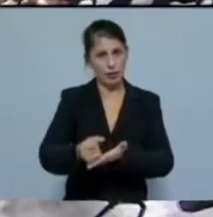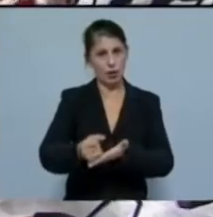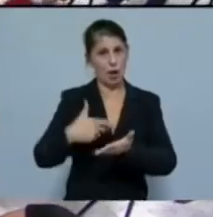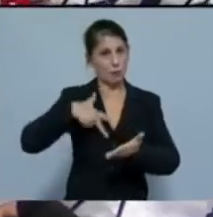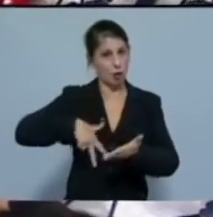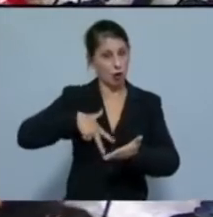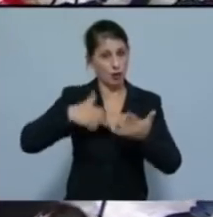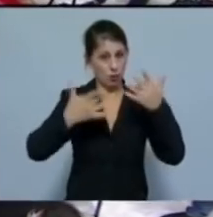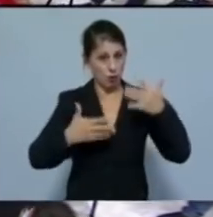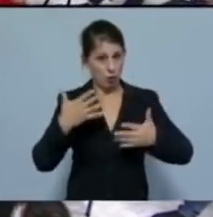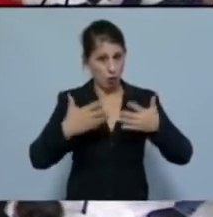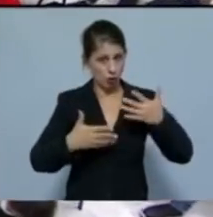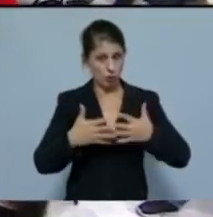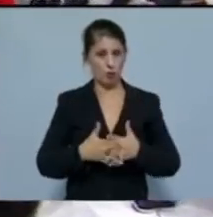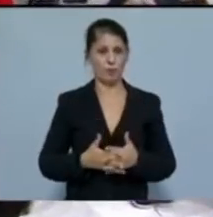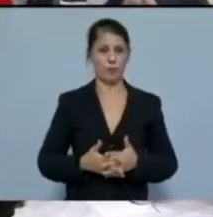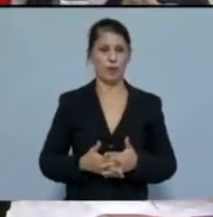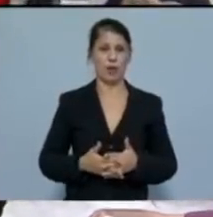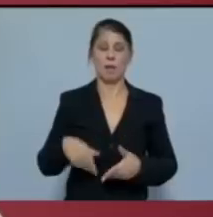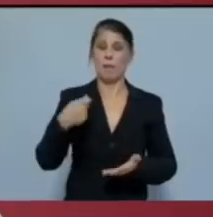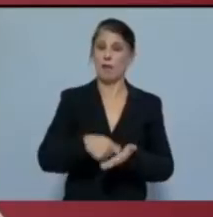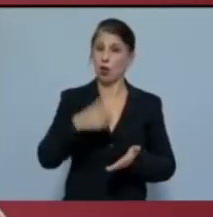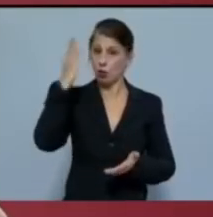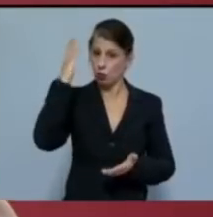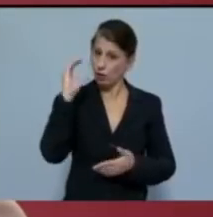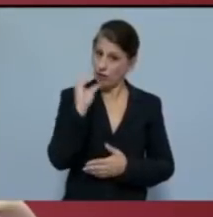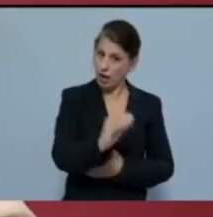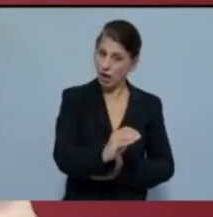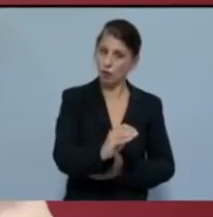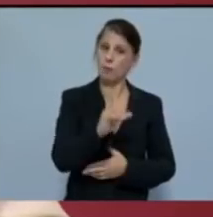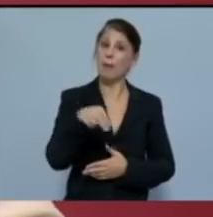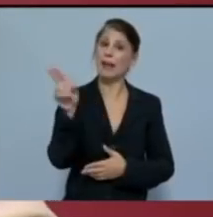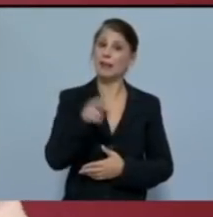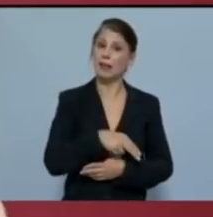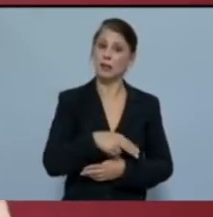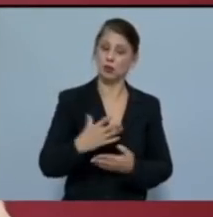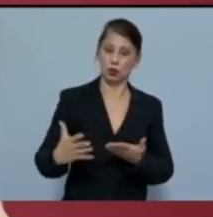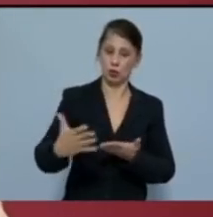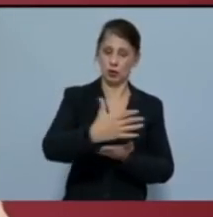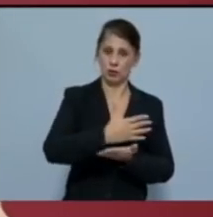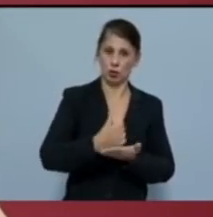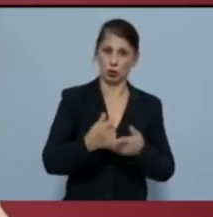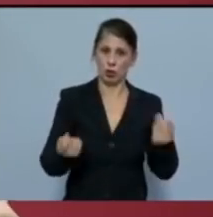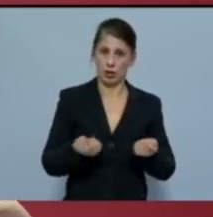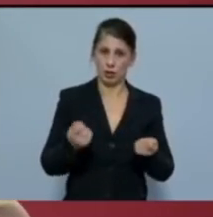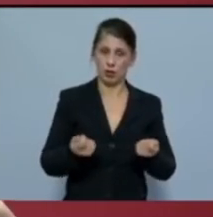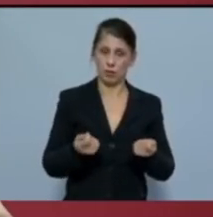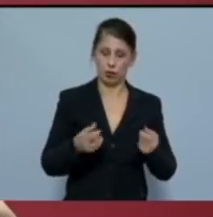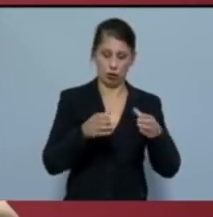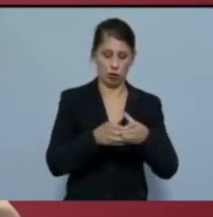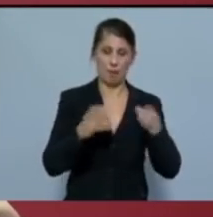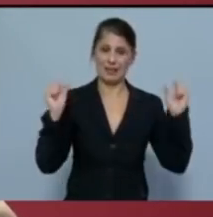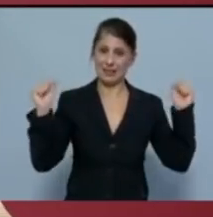τον κρατικό προϋπολογισμό. Με φορολόγηση του κεφαλαίου. Με κατάργηση των εισφορών των εργαζομένων στον κλάδο